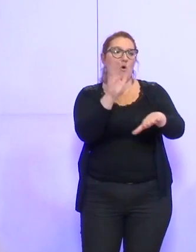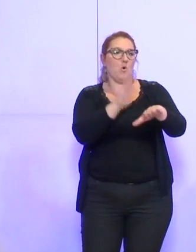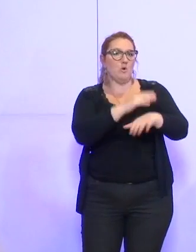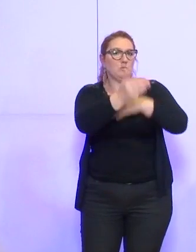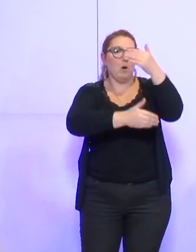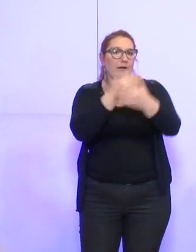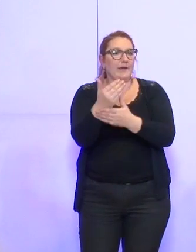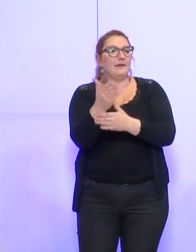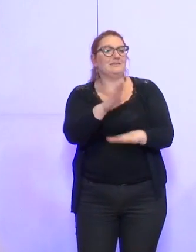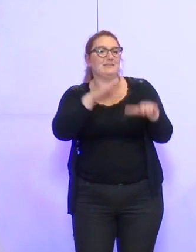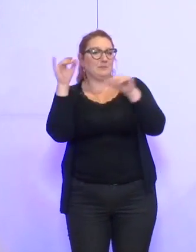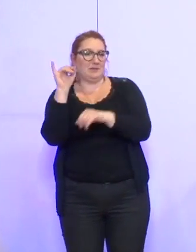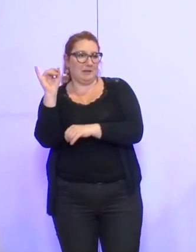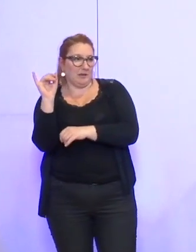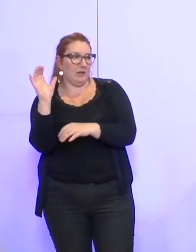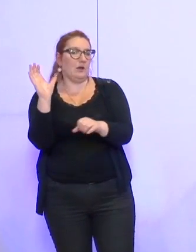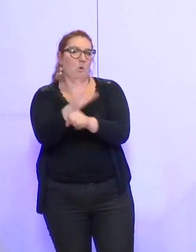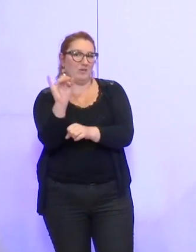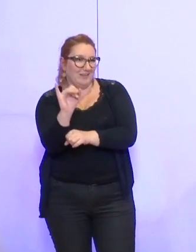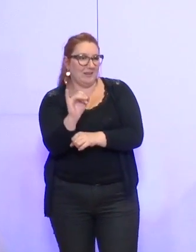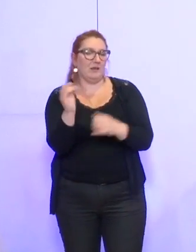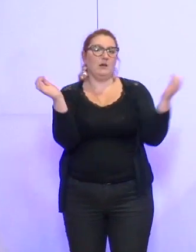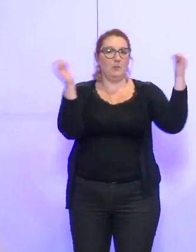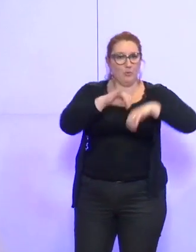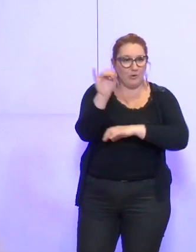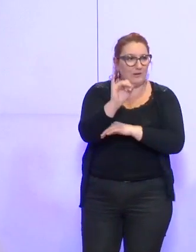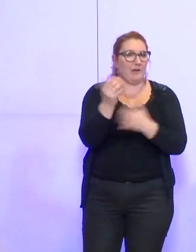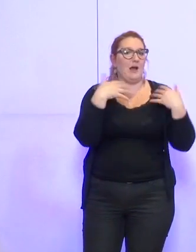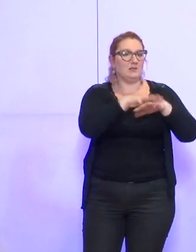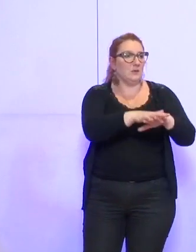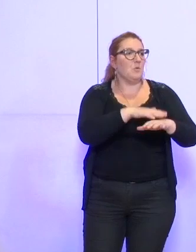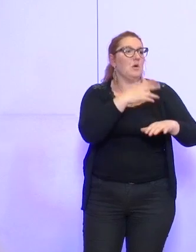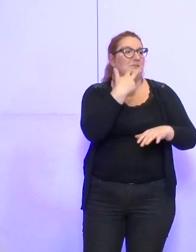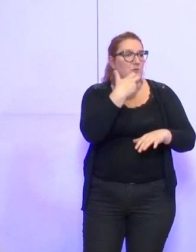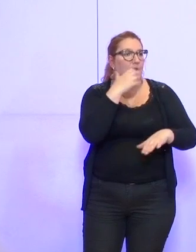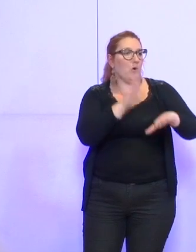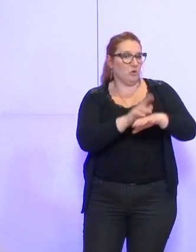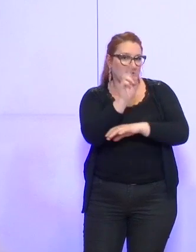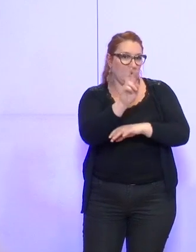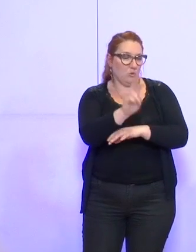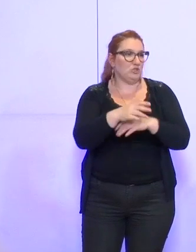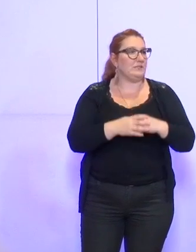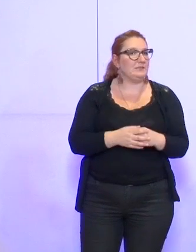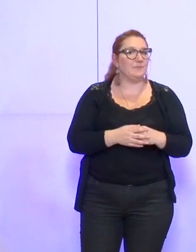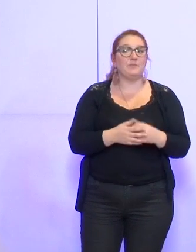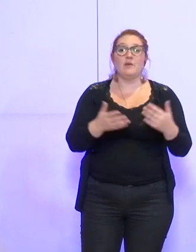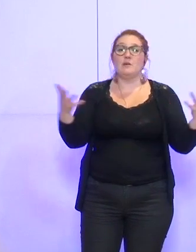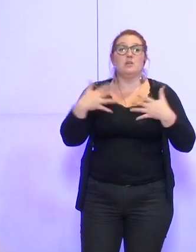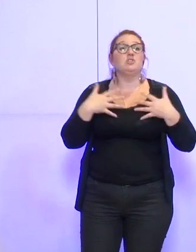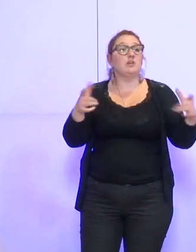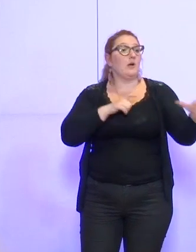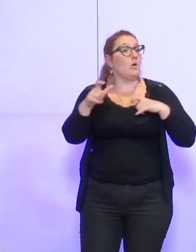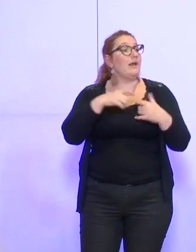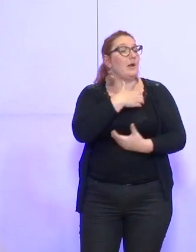s'abstient ? Qui vote contre ? Qui vote pour le Rassemblement de la Gauche et des écologistes ? Eh bien, voici, chers collègues conseillers